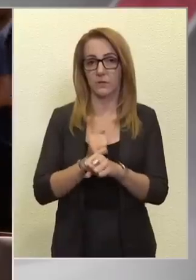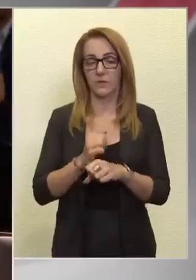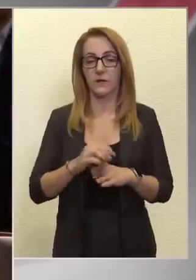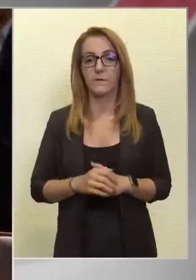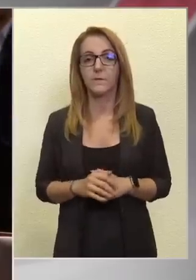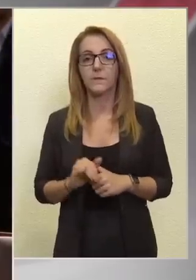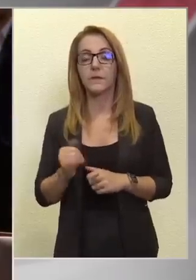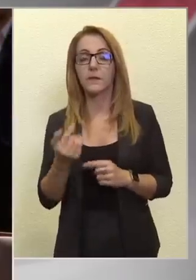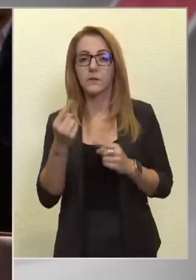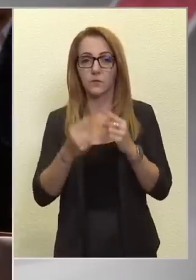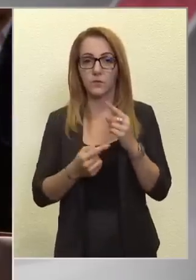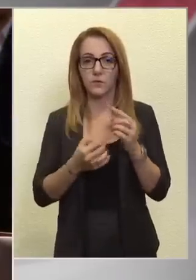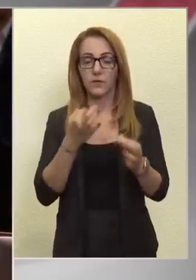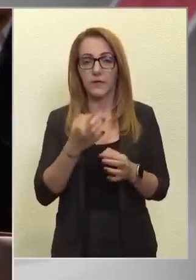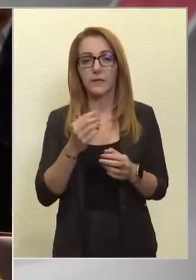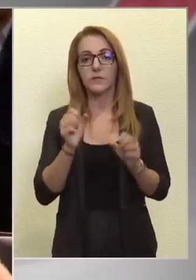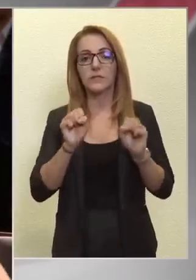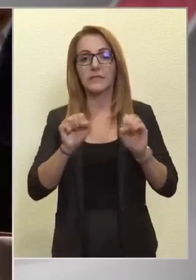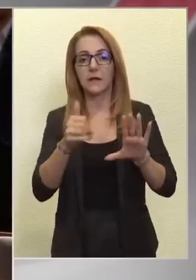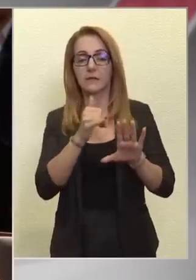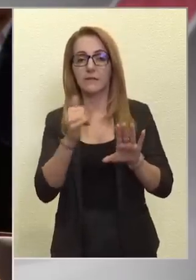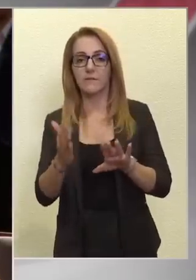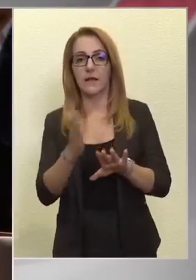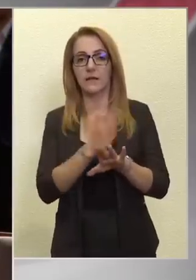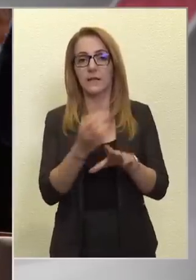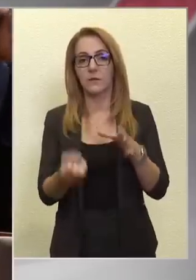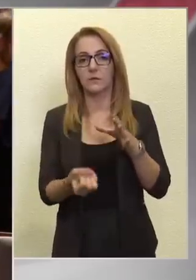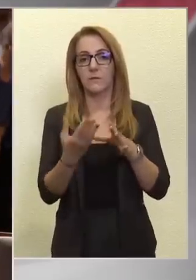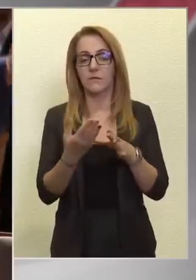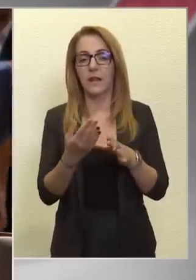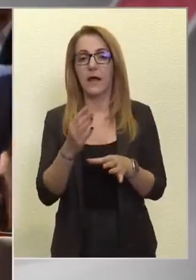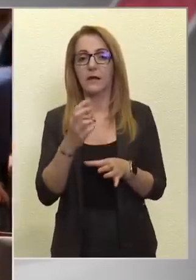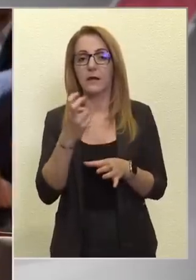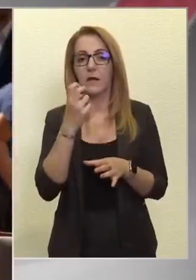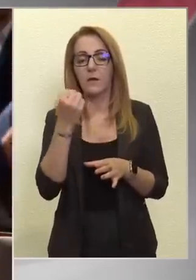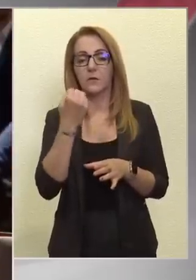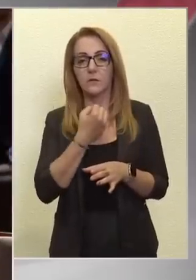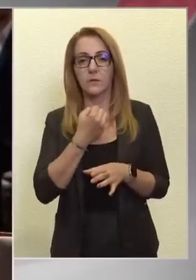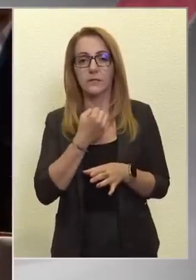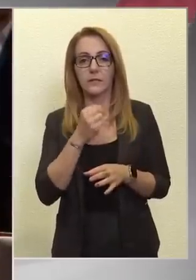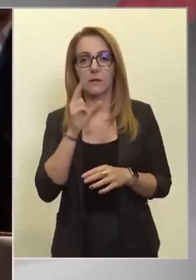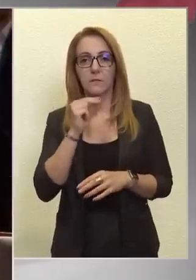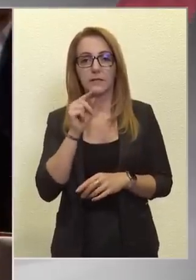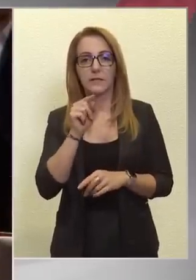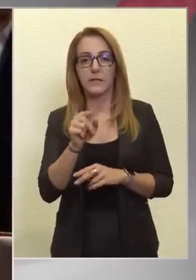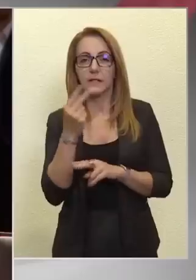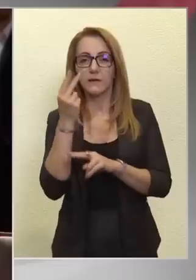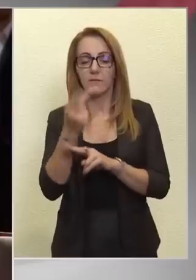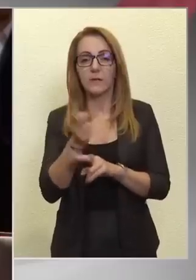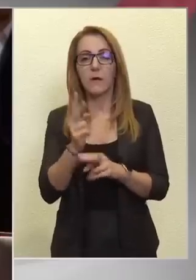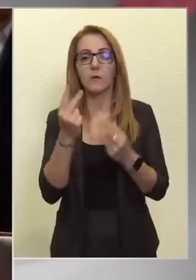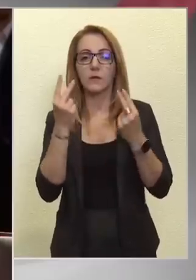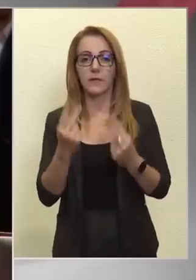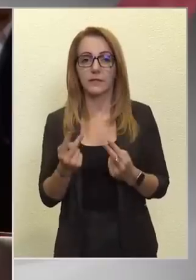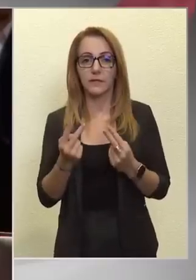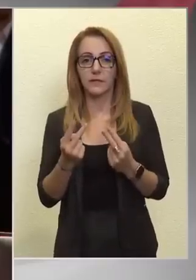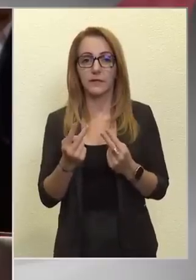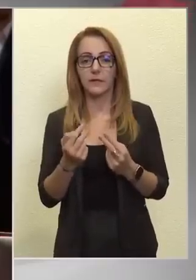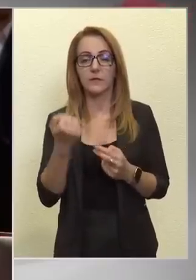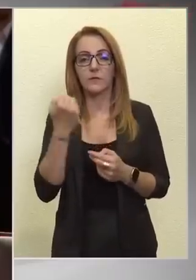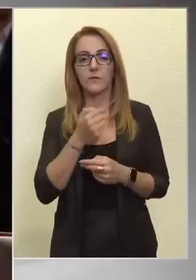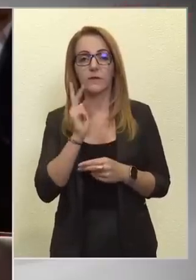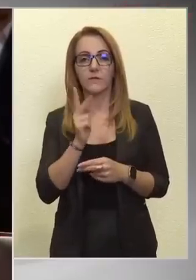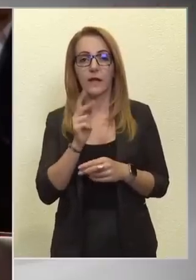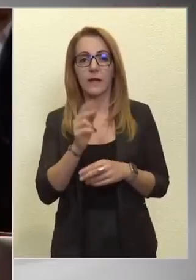És végezetül 16 évvel ezelőtt látott napvilágot az összöri beszéd. Ennek fényében hogyan értékelj az, hogy Dobrev